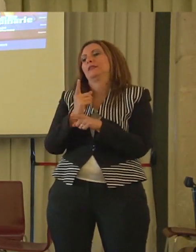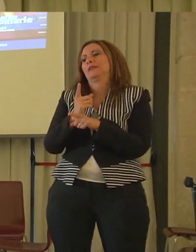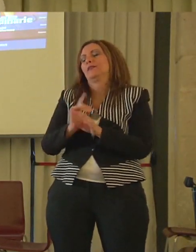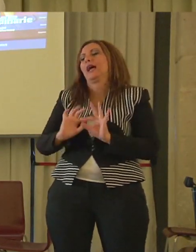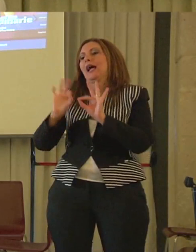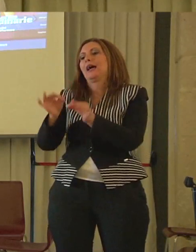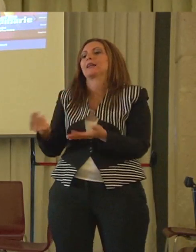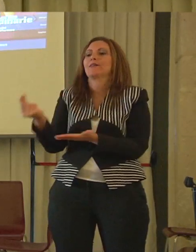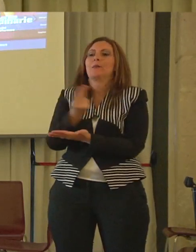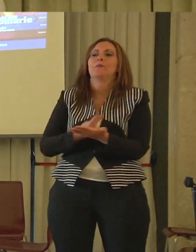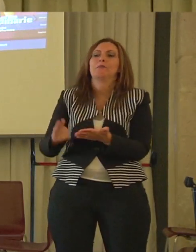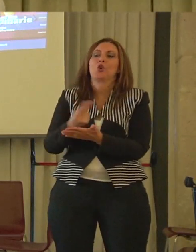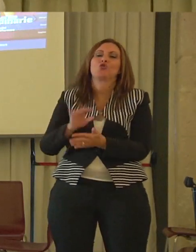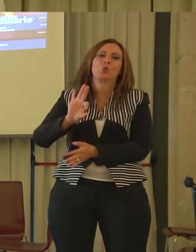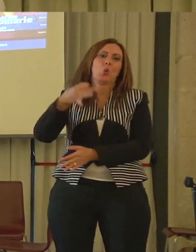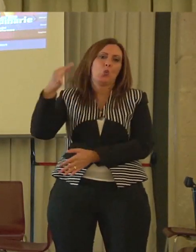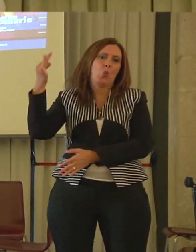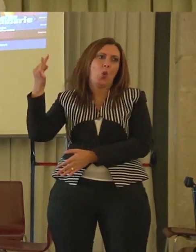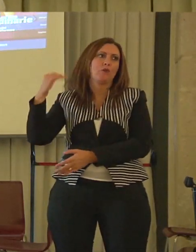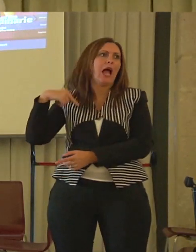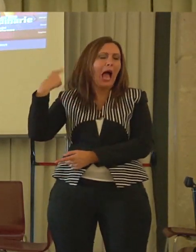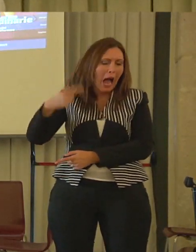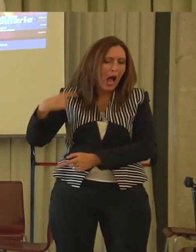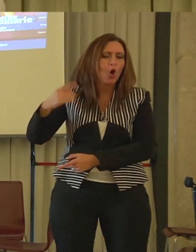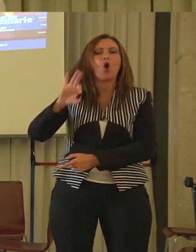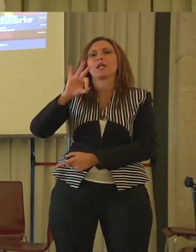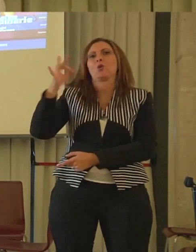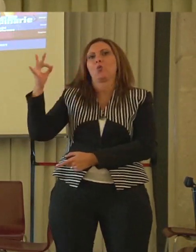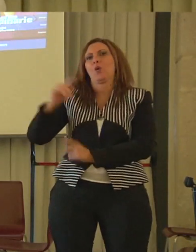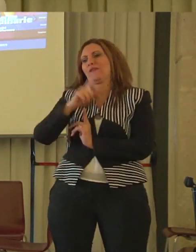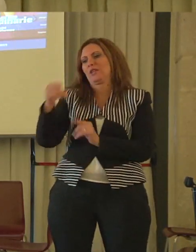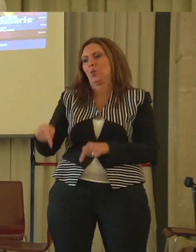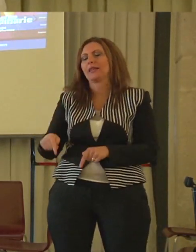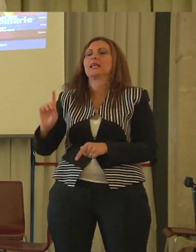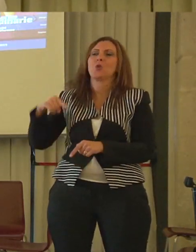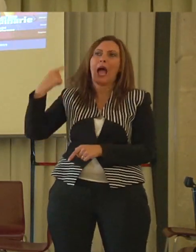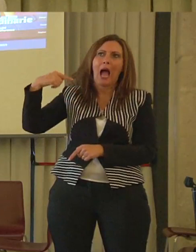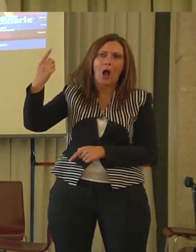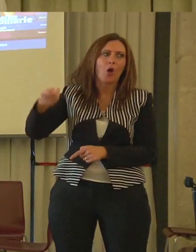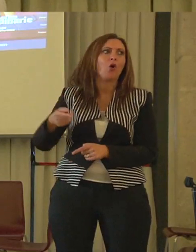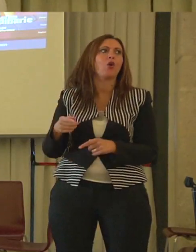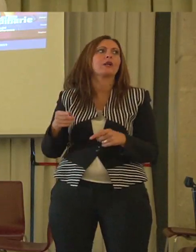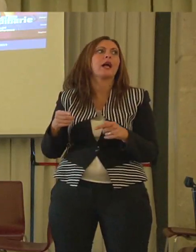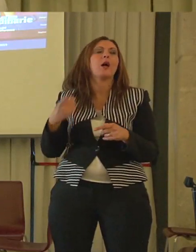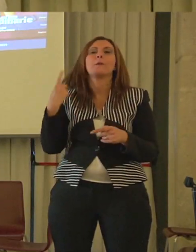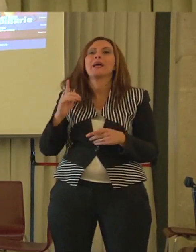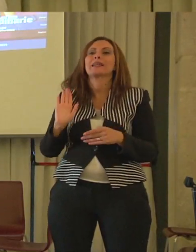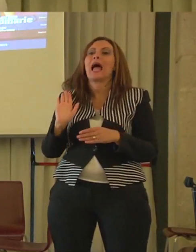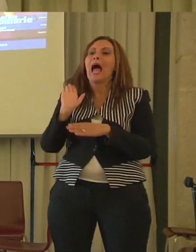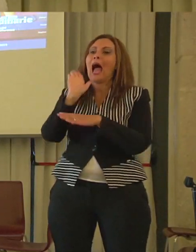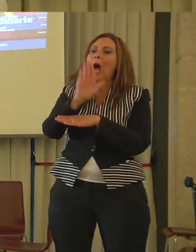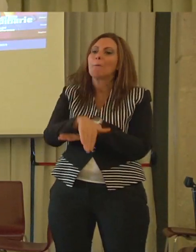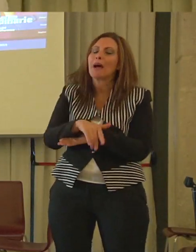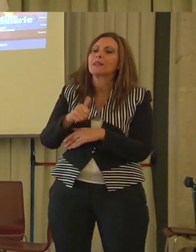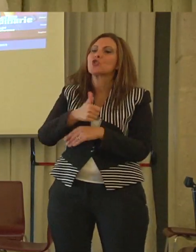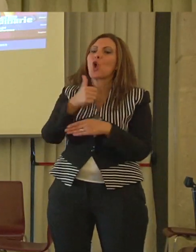progetti ancora nuovi, ancora più nuovi di quelli che abbiamo fatto fino adesso, per abbattere non solo